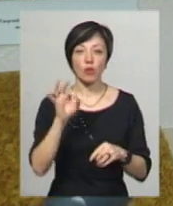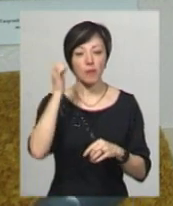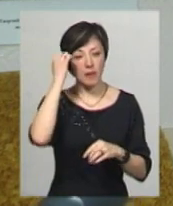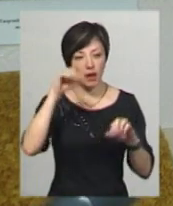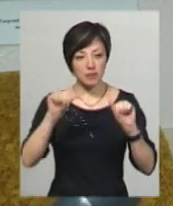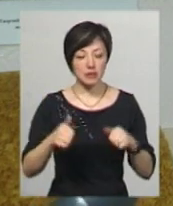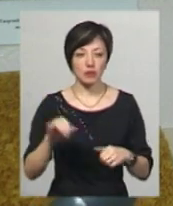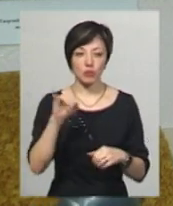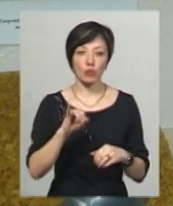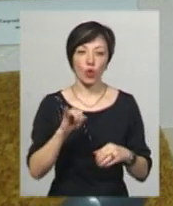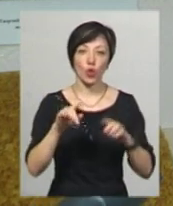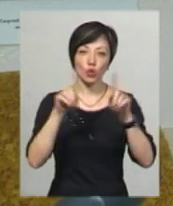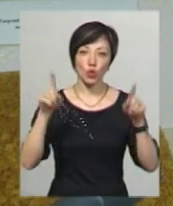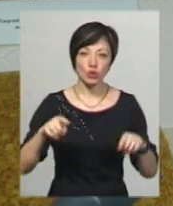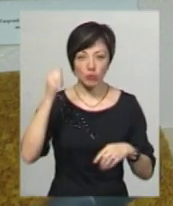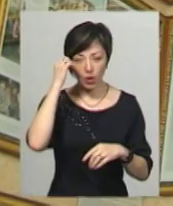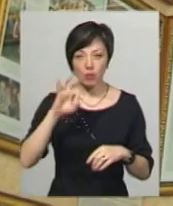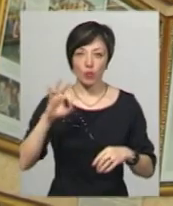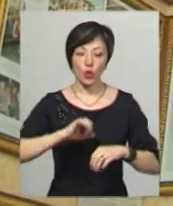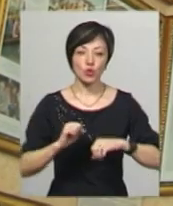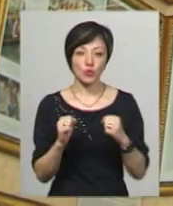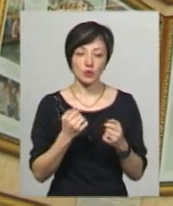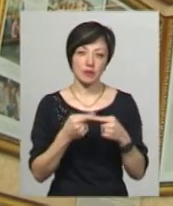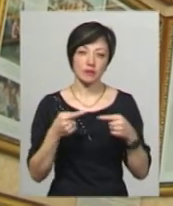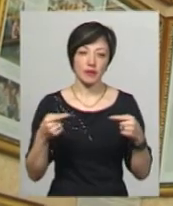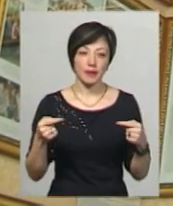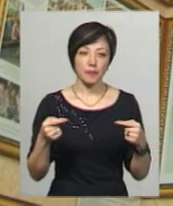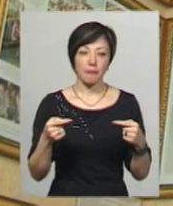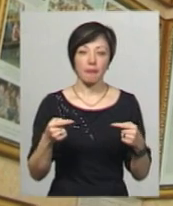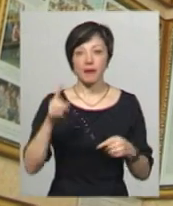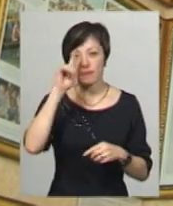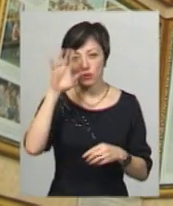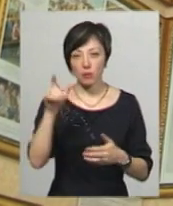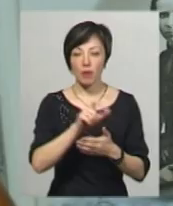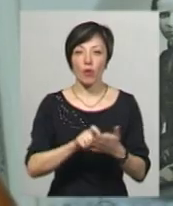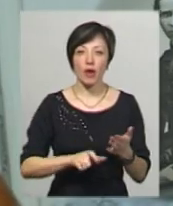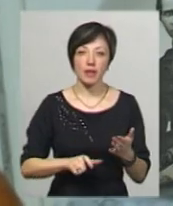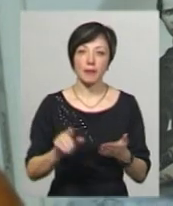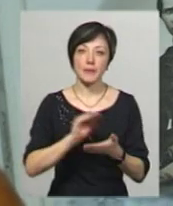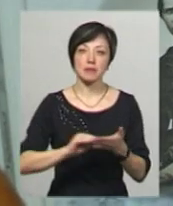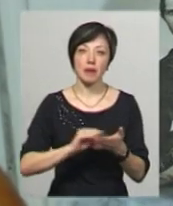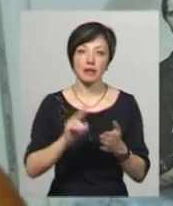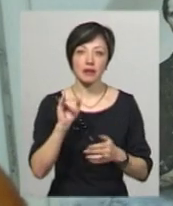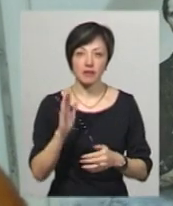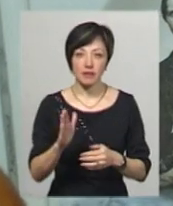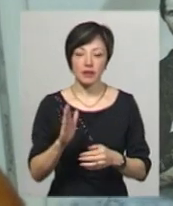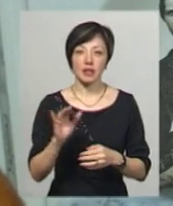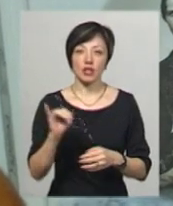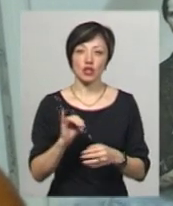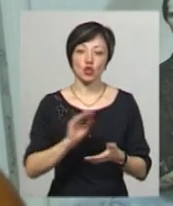'ятники є, і про дошки меморіальні, про друзів. Там є і відомих поетів, і письменників, і